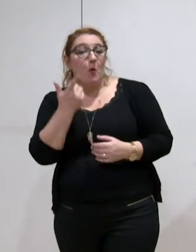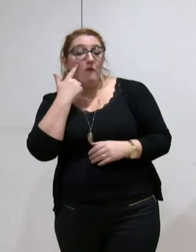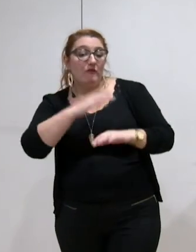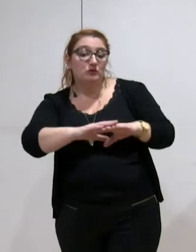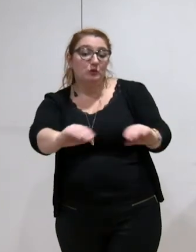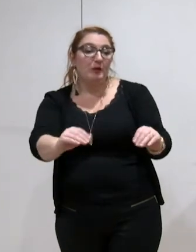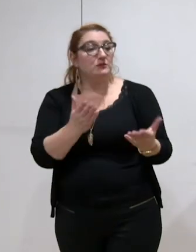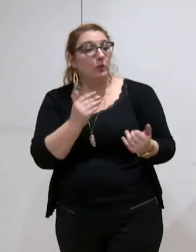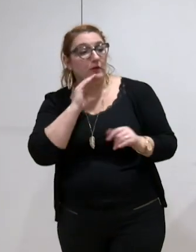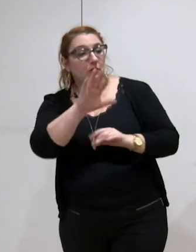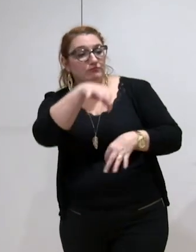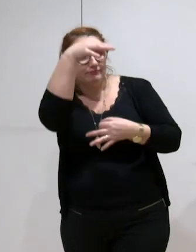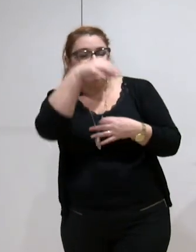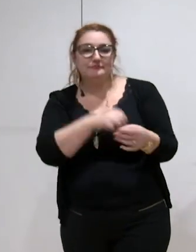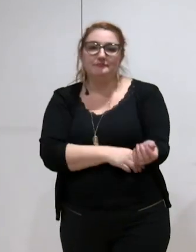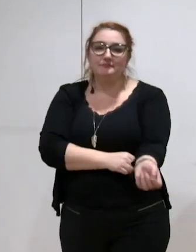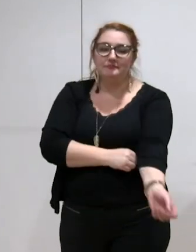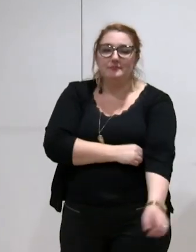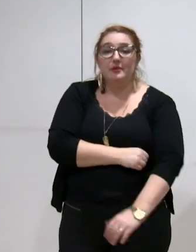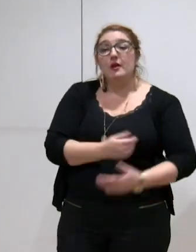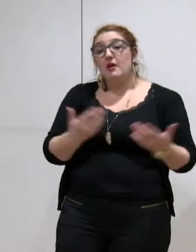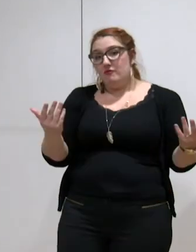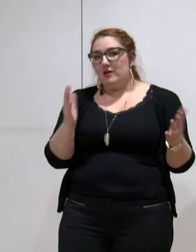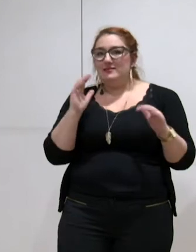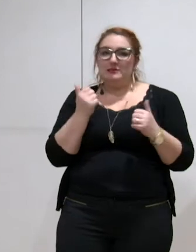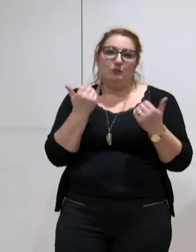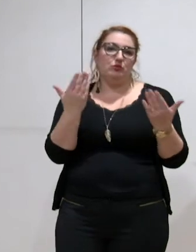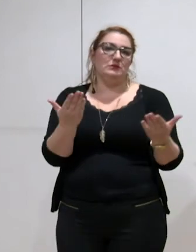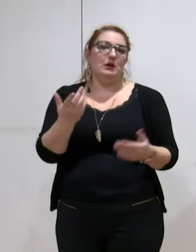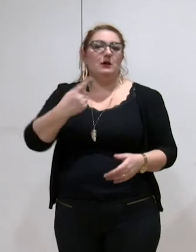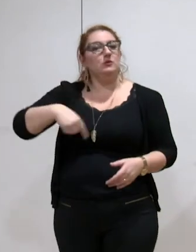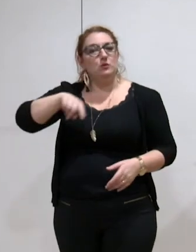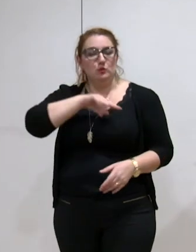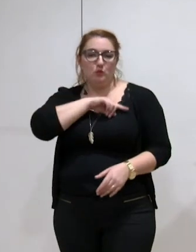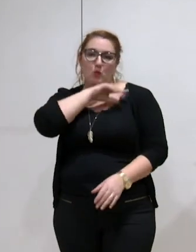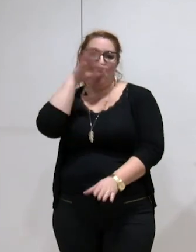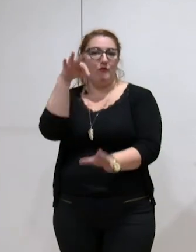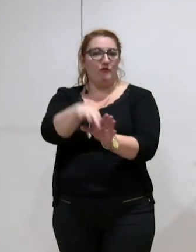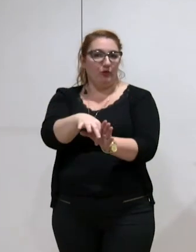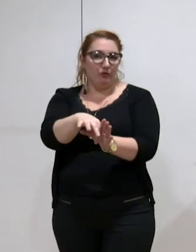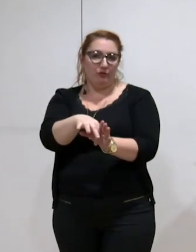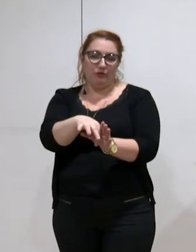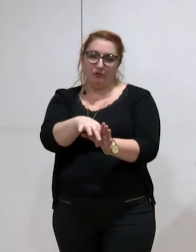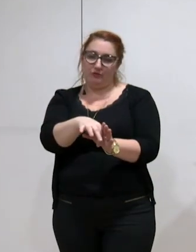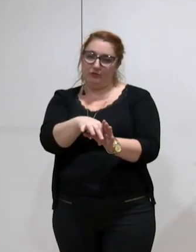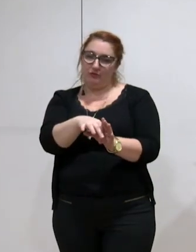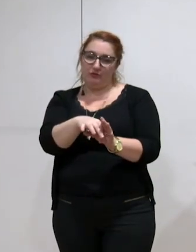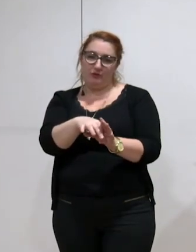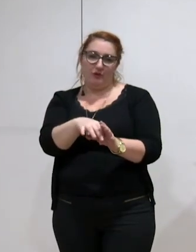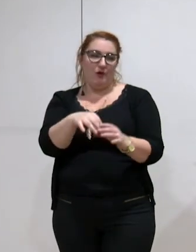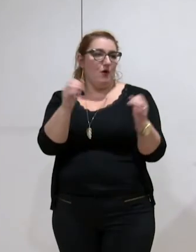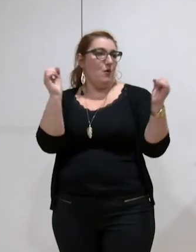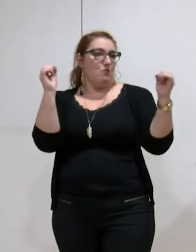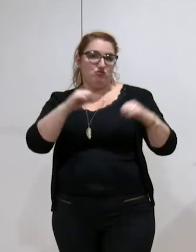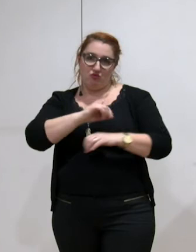les raisons pour lesquelles nous exprimerons un vote, nous n'exprimons pas un vote positif sur ce dossier.